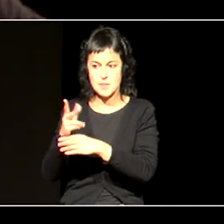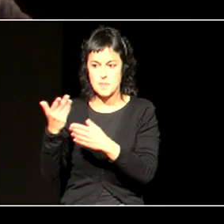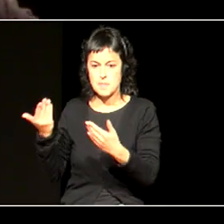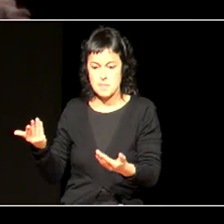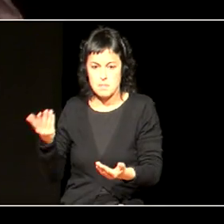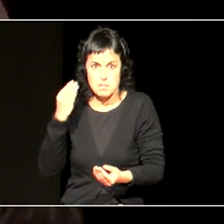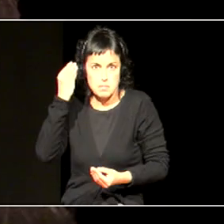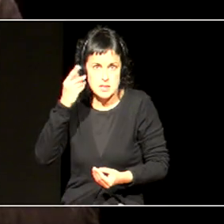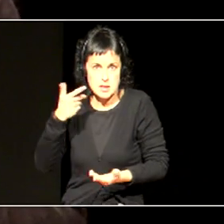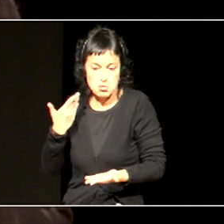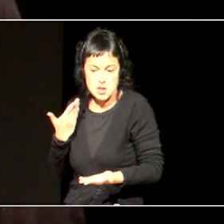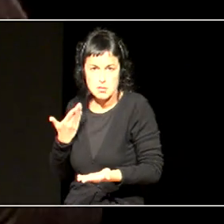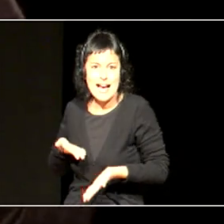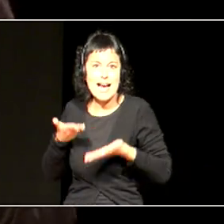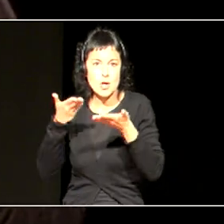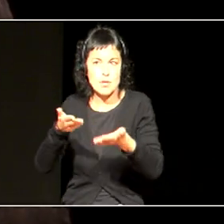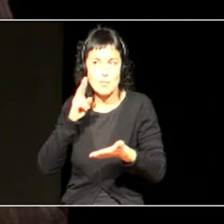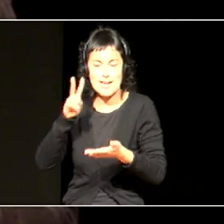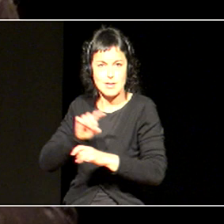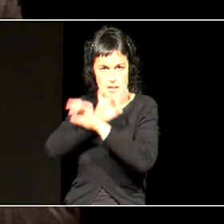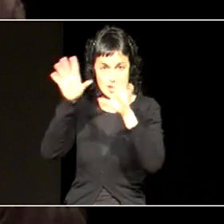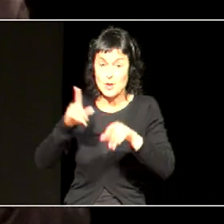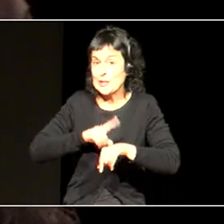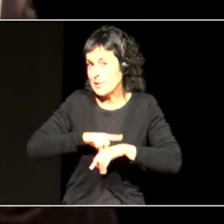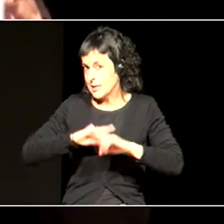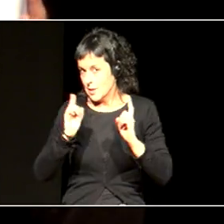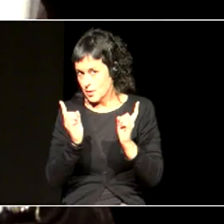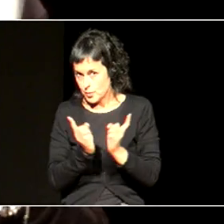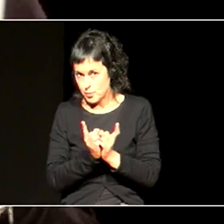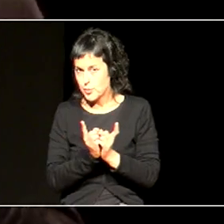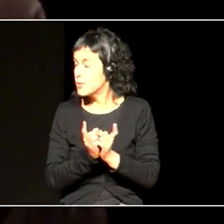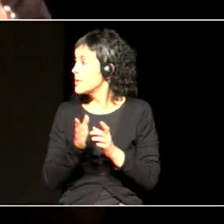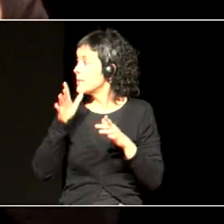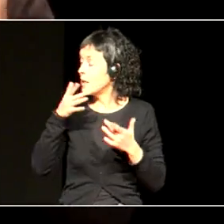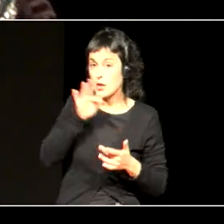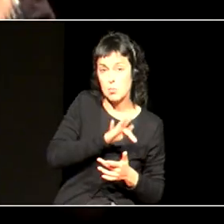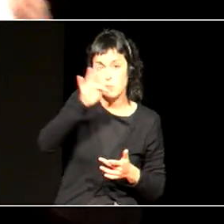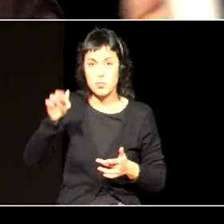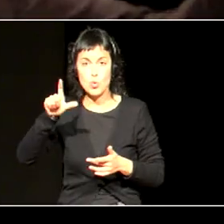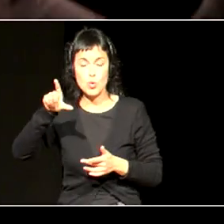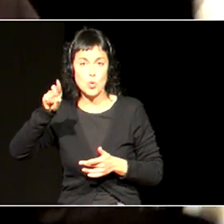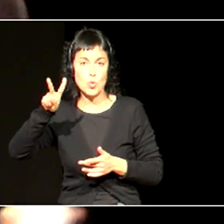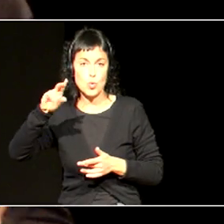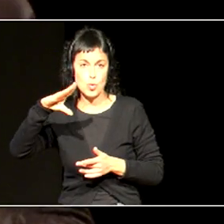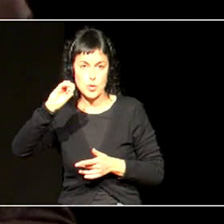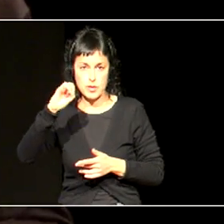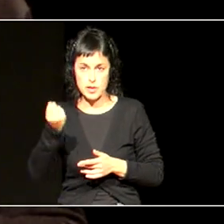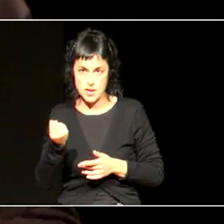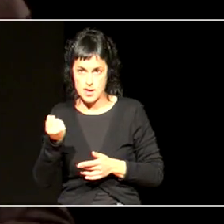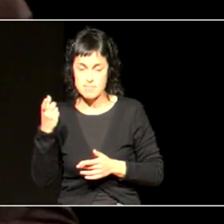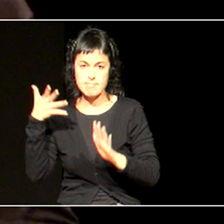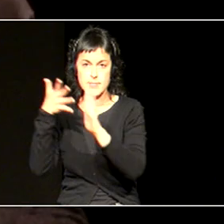gehargia goikusteko. Ez daukagu denboraskurik, eta ontze, luziak azalduko da, apur bat, nola topatuko duzue,